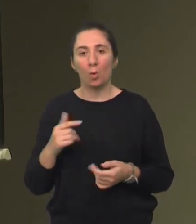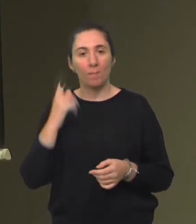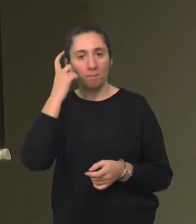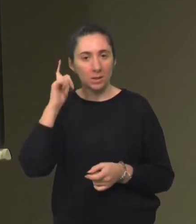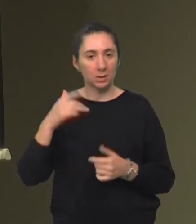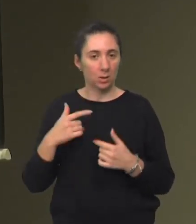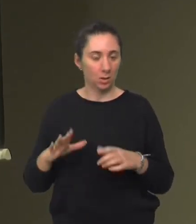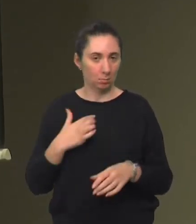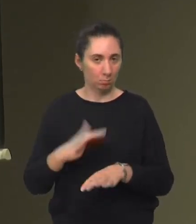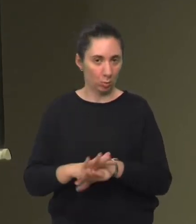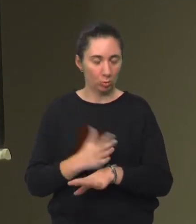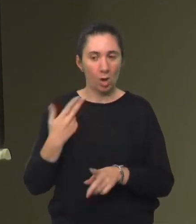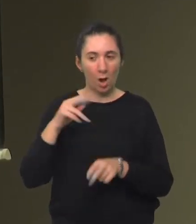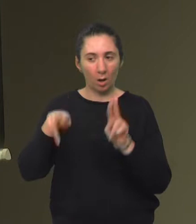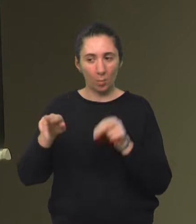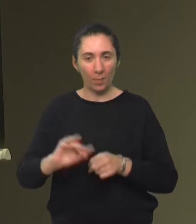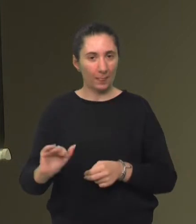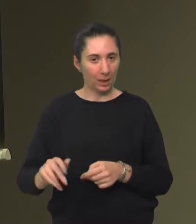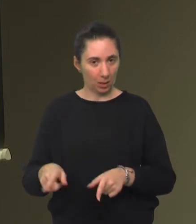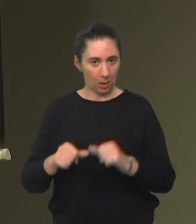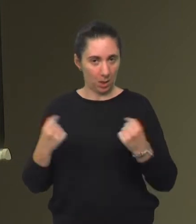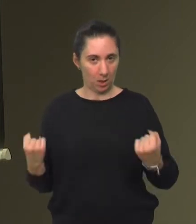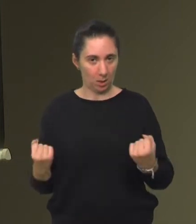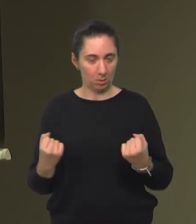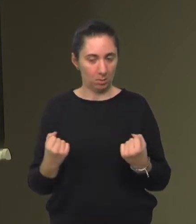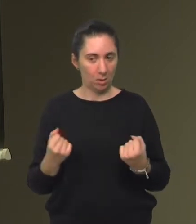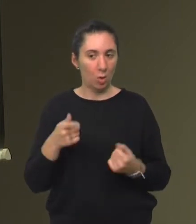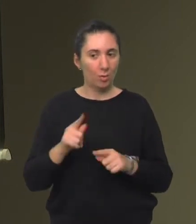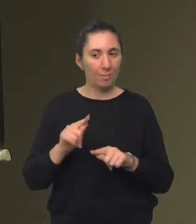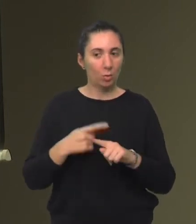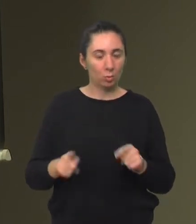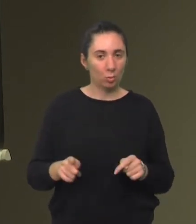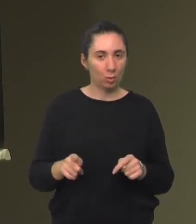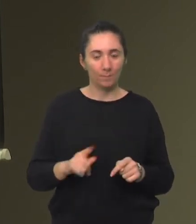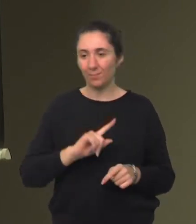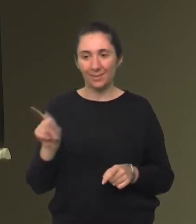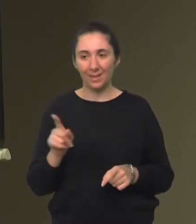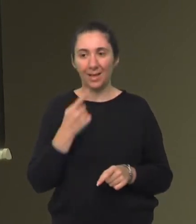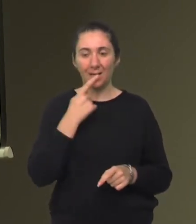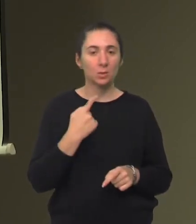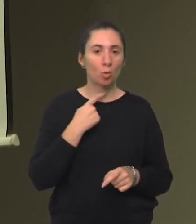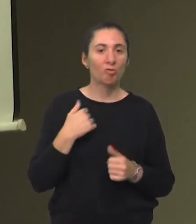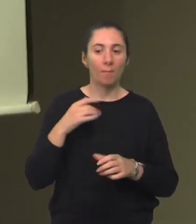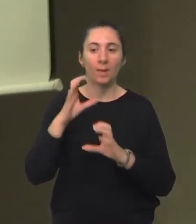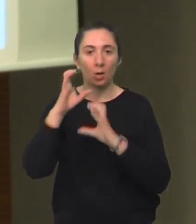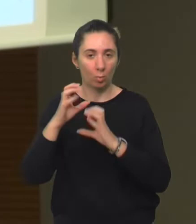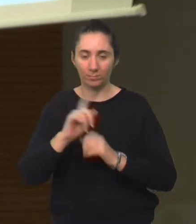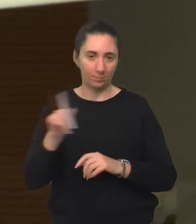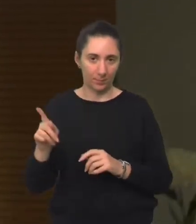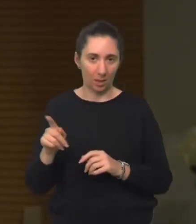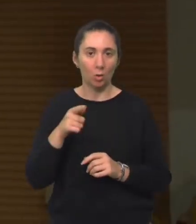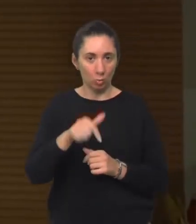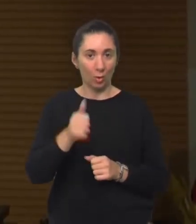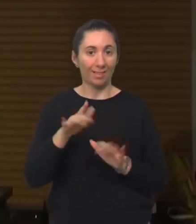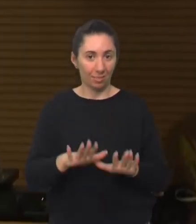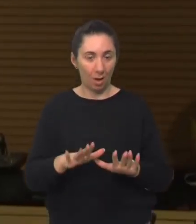promatramo razvoj djeteta, onda ta priča ide malo drugačije. Ne ide jezik, govor, pomoću kojih ćemo mi komunicirati, iako